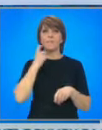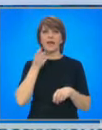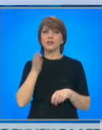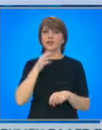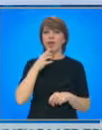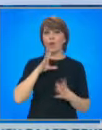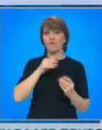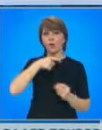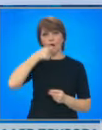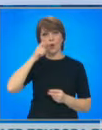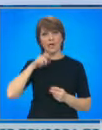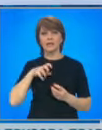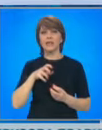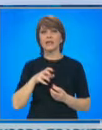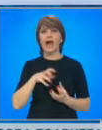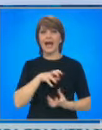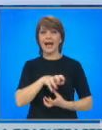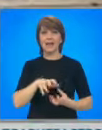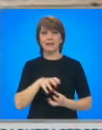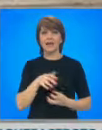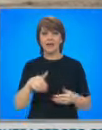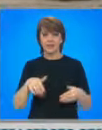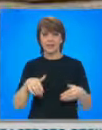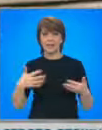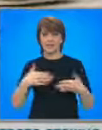говори за украинската криза в 23 часа наше време.